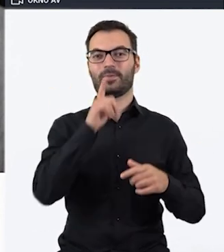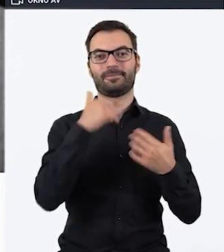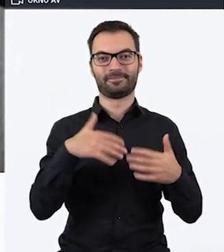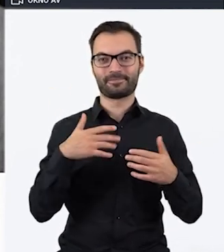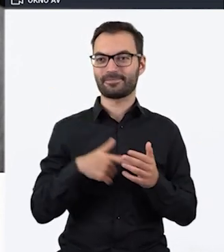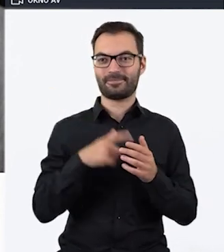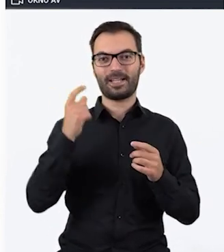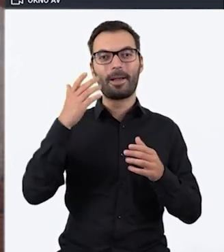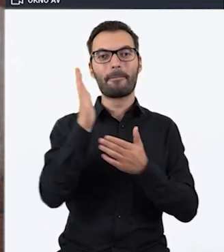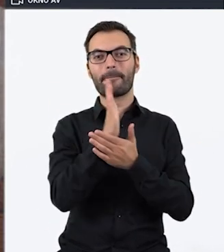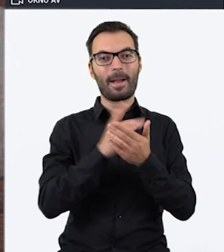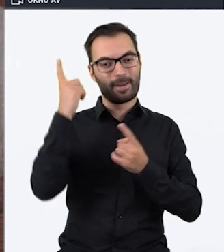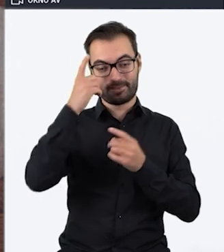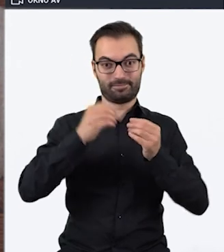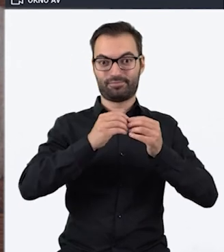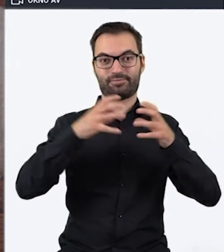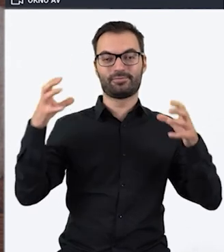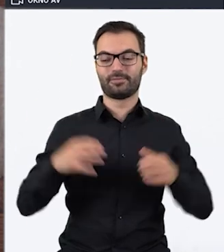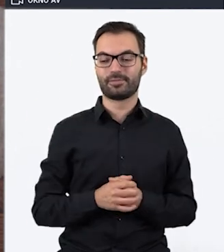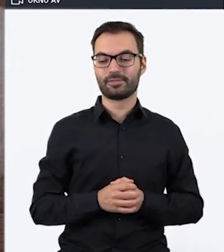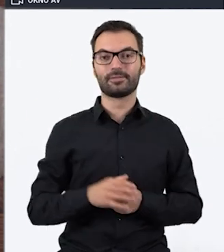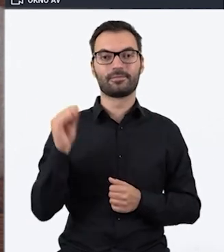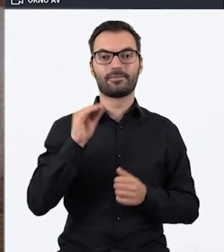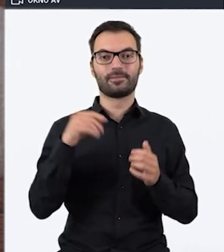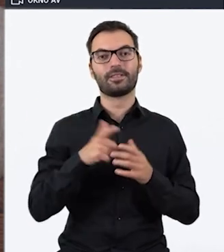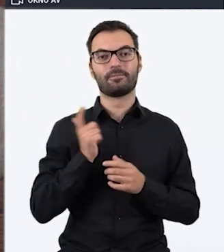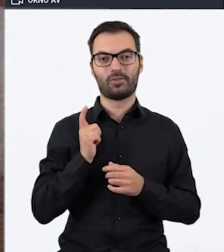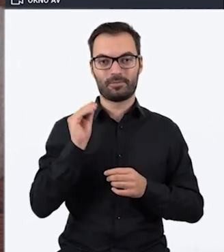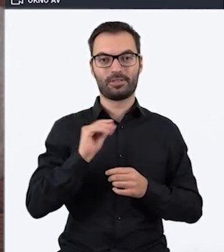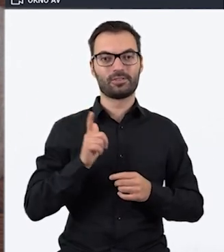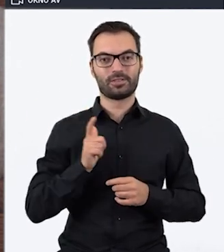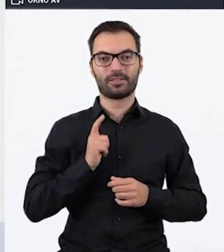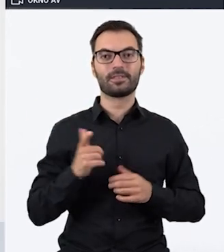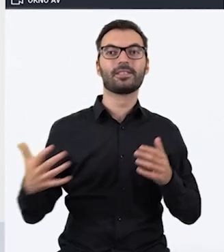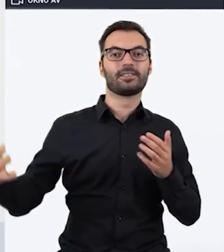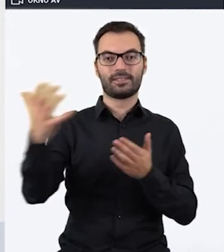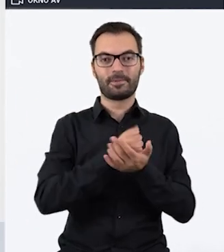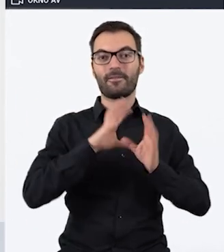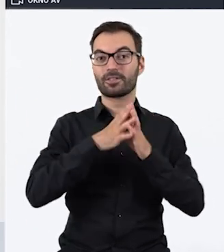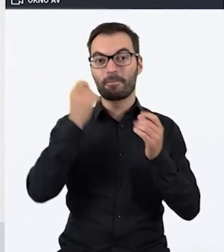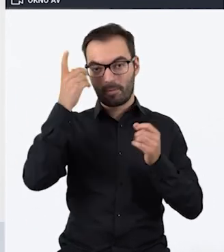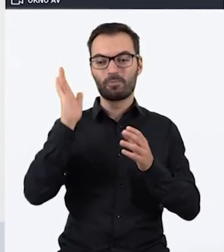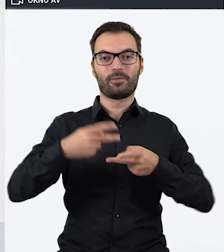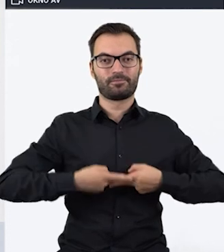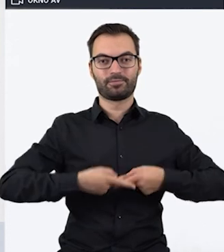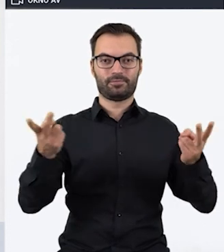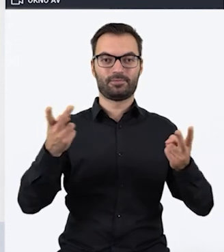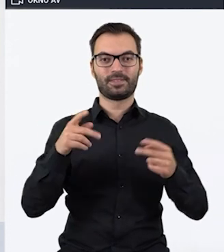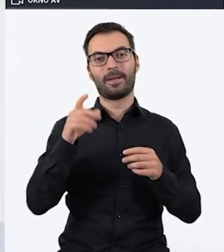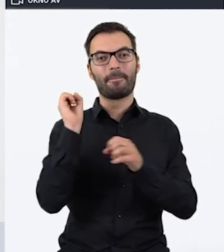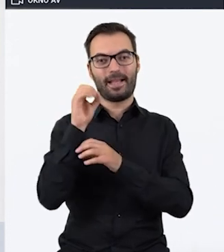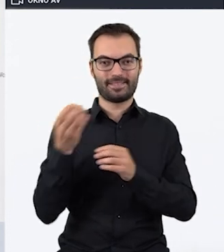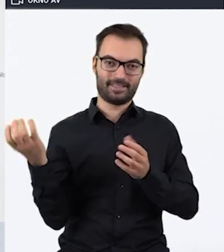myśli rozrosła. Jeszcze poczekamy. Zbierzemy te wszystkie pomysły i udostępnimy w prezentacji